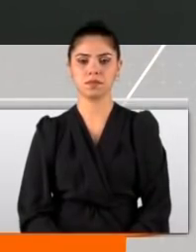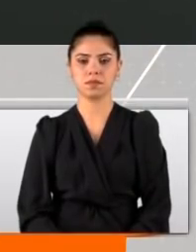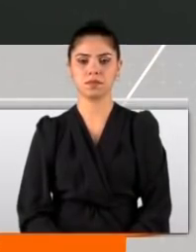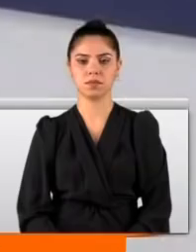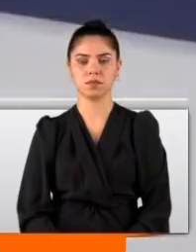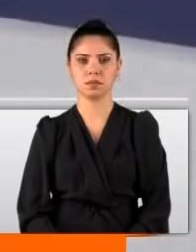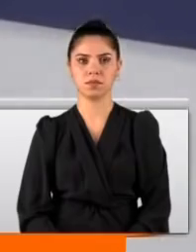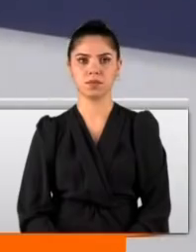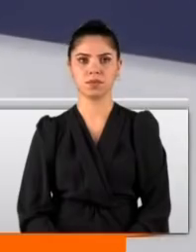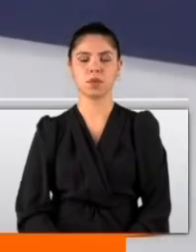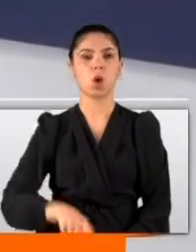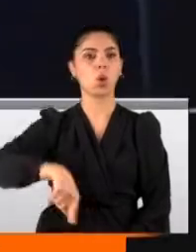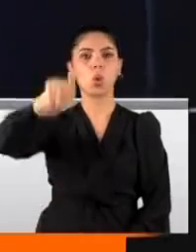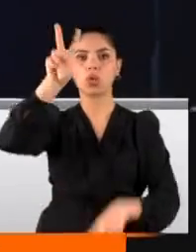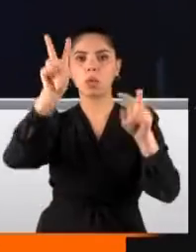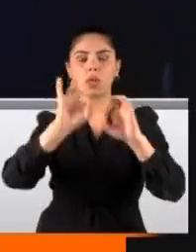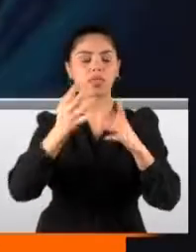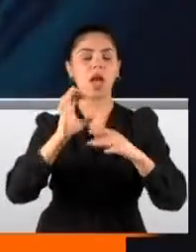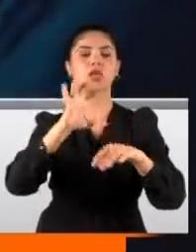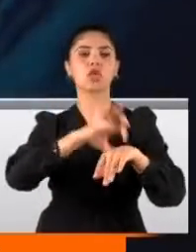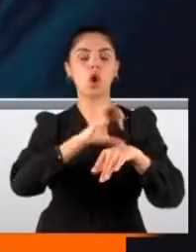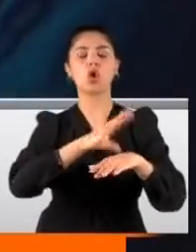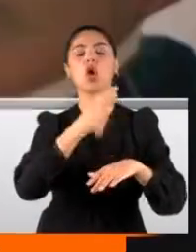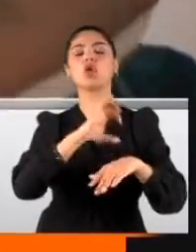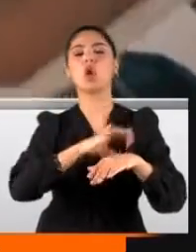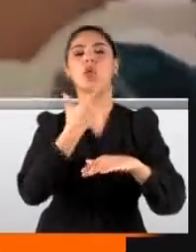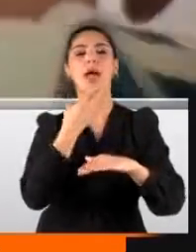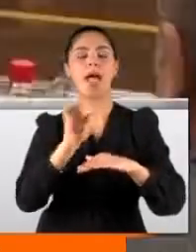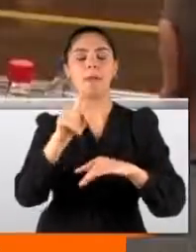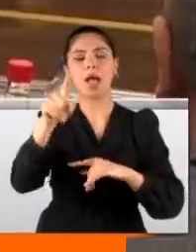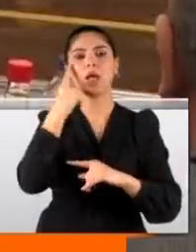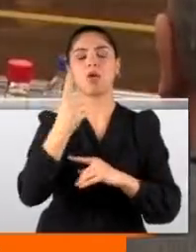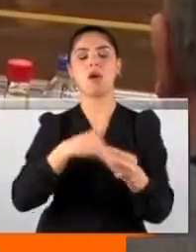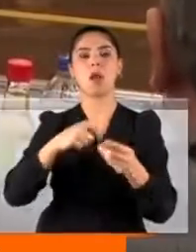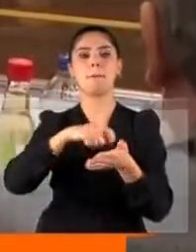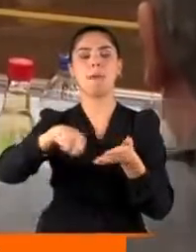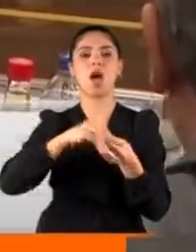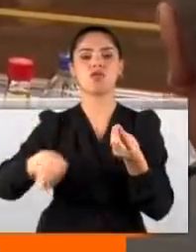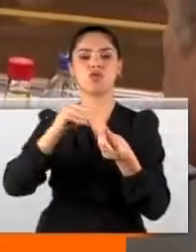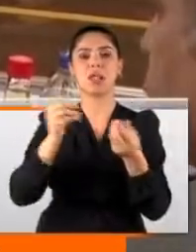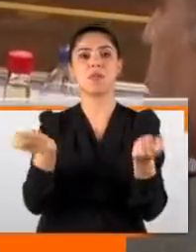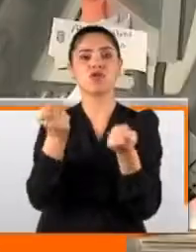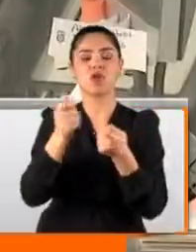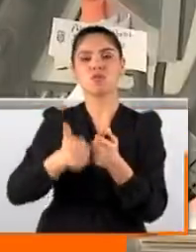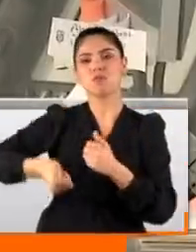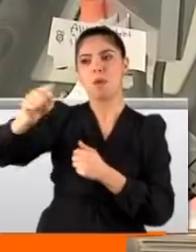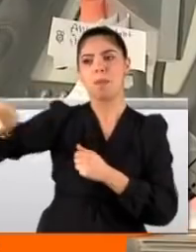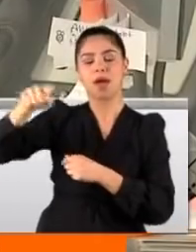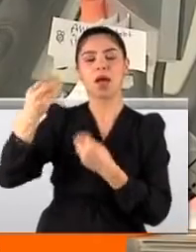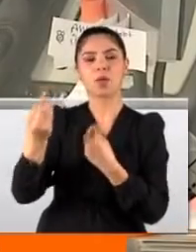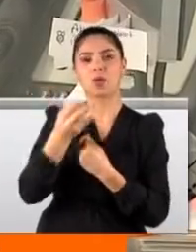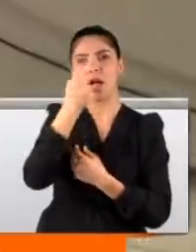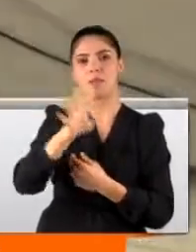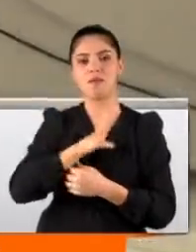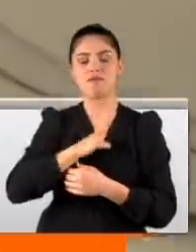Bakan'la paylaştık. Gündemde doktor ve doktor emeklilerine maaş artışı vardı. Ancak Çalışma Bakanlığı güzel haberi verdi. Memura